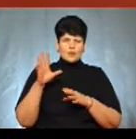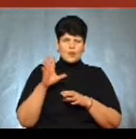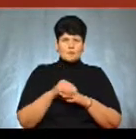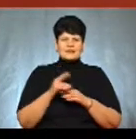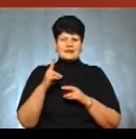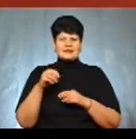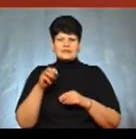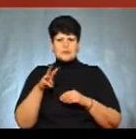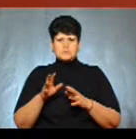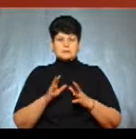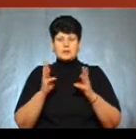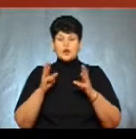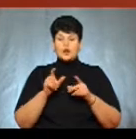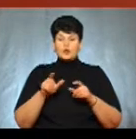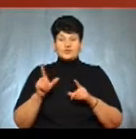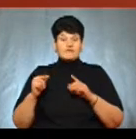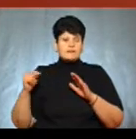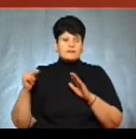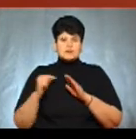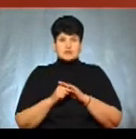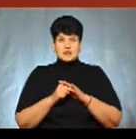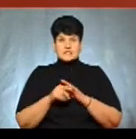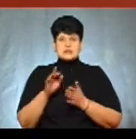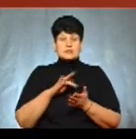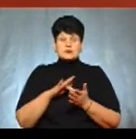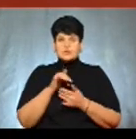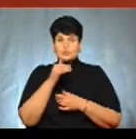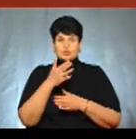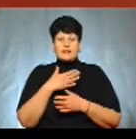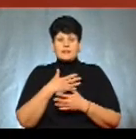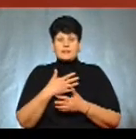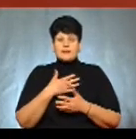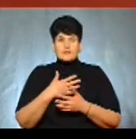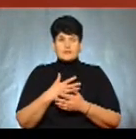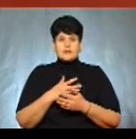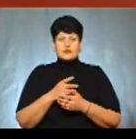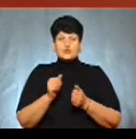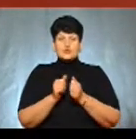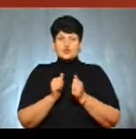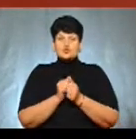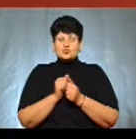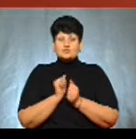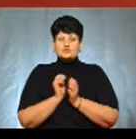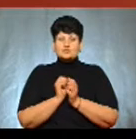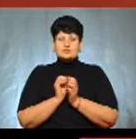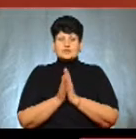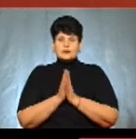димом. Люди просто виїжджали зі столиці, тому що не могли дихати. Настільки випалювали поблизу суху траву, що